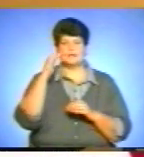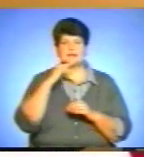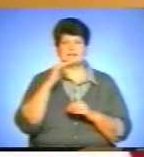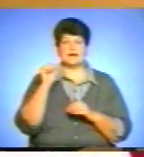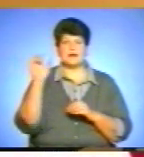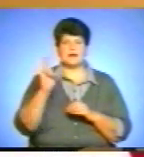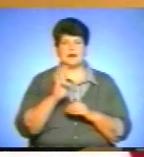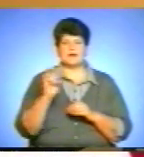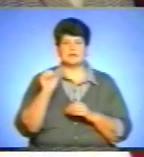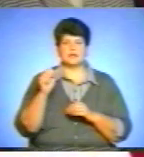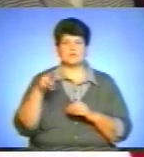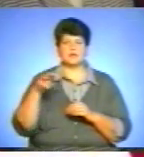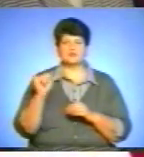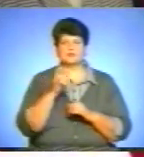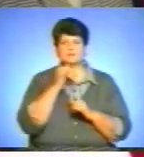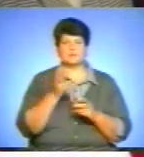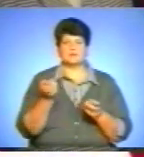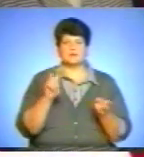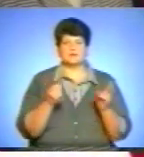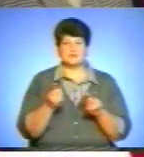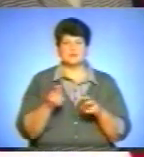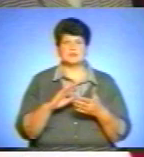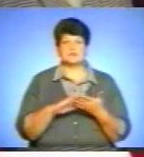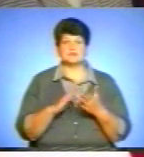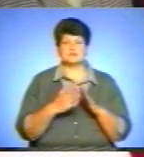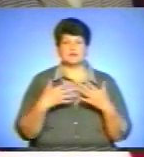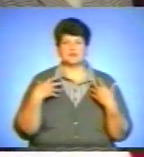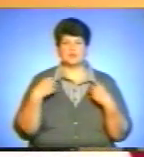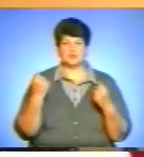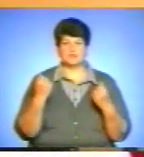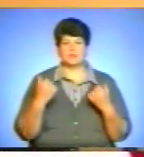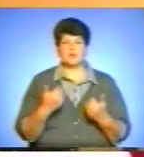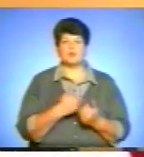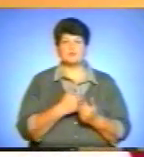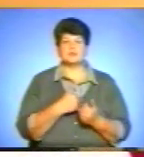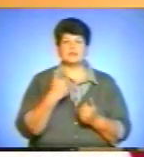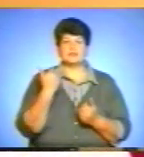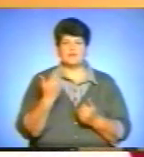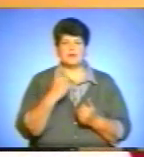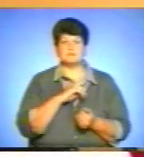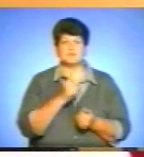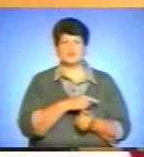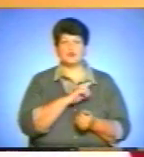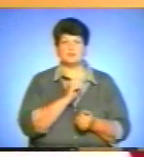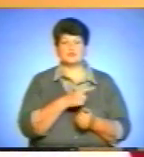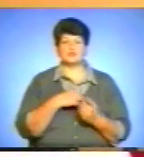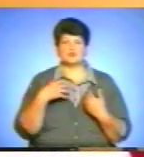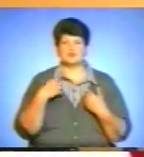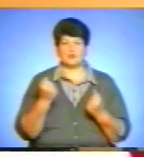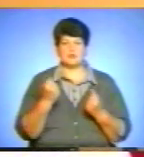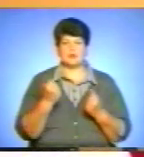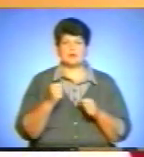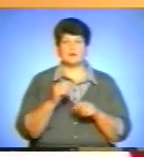відвідати гостину не змогли усі запрошені через стан здоров'я. Побажати вам міцного-міцного здоров'я, Божого